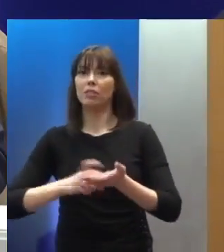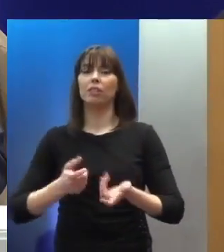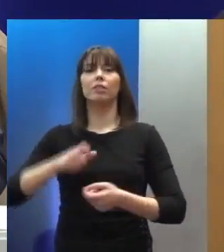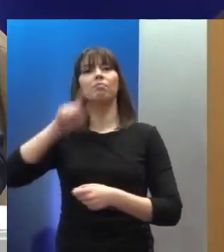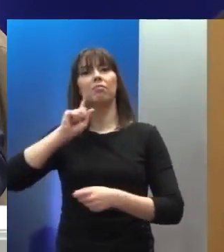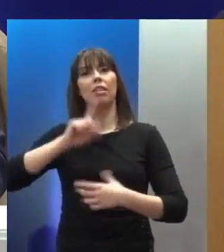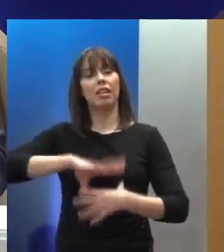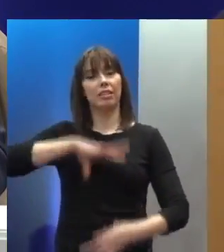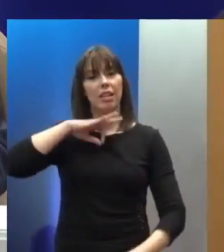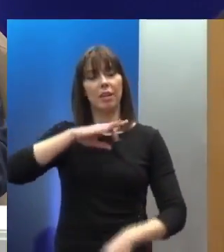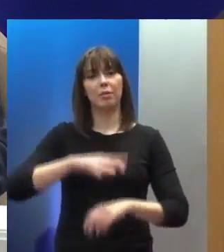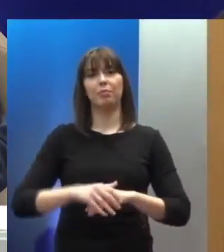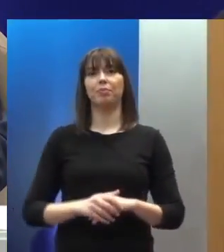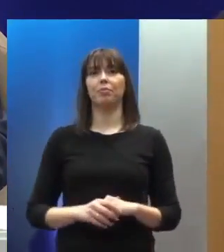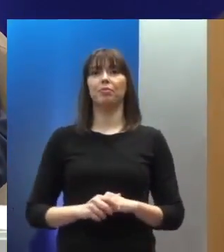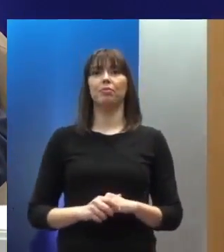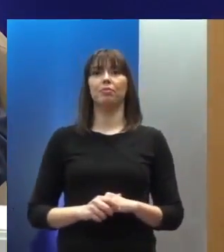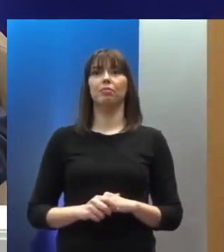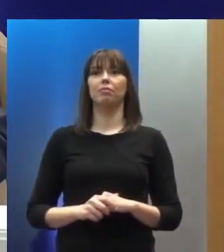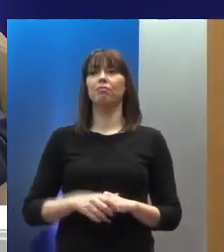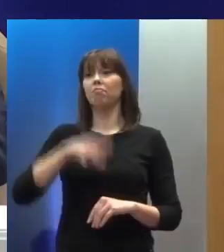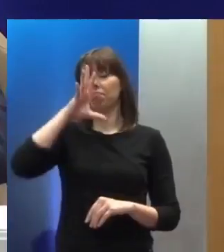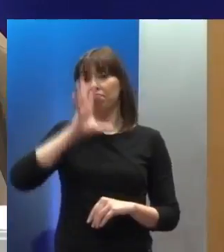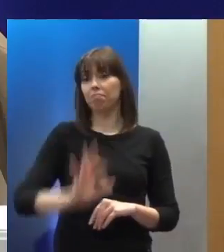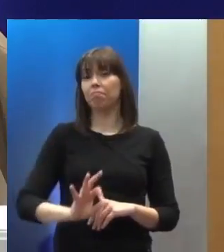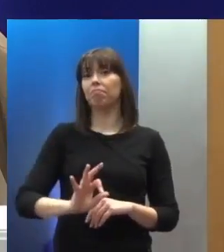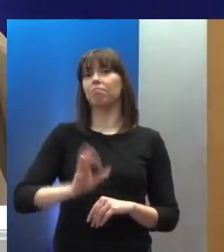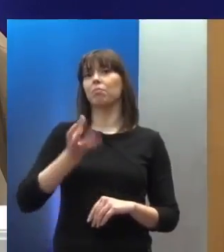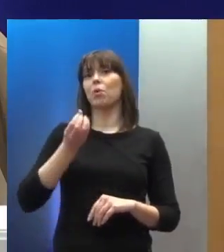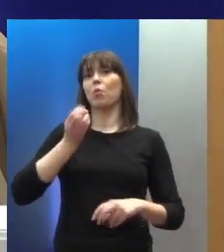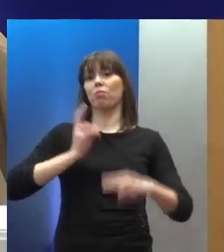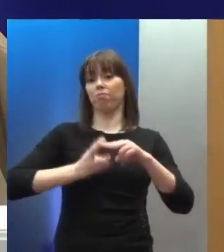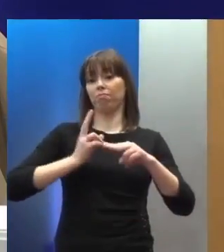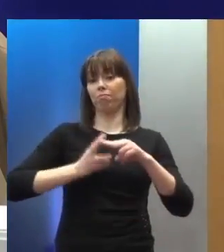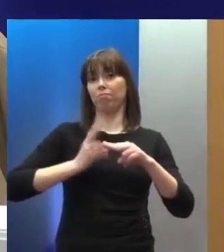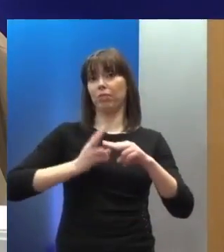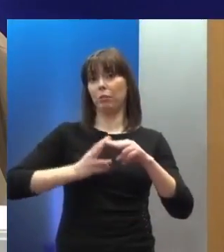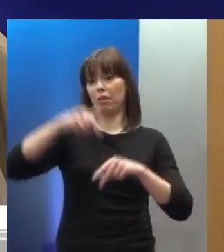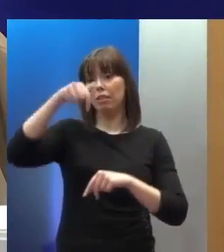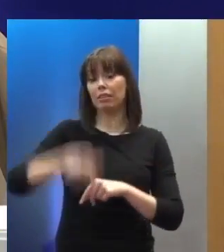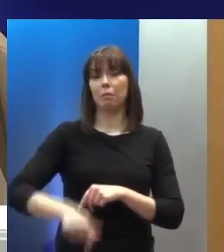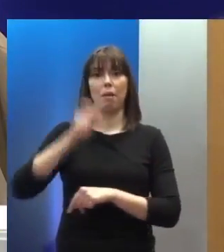Ευρώπης, κ. Στέλιο Περάκη. Είναι εξαιρετική σημασία η σημερινή εκδήλωση,